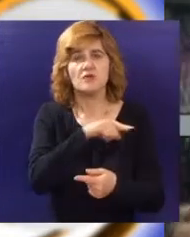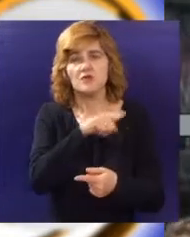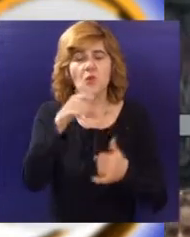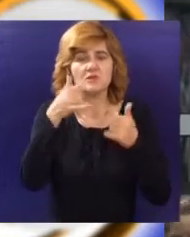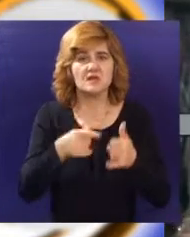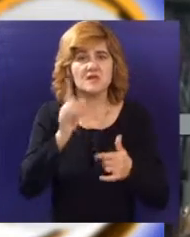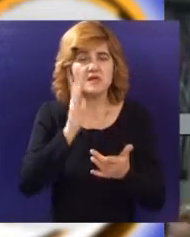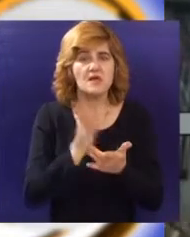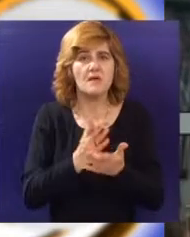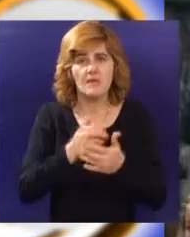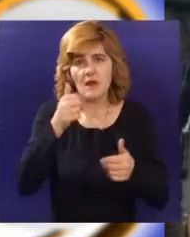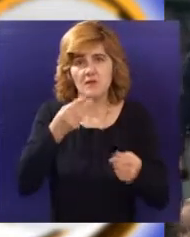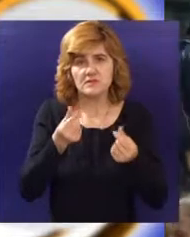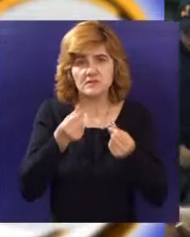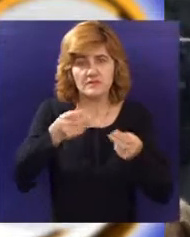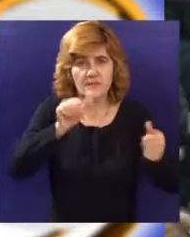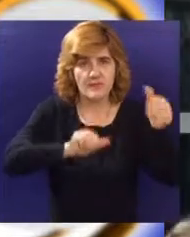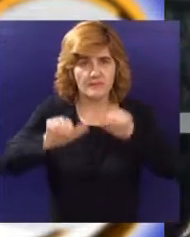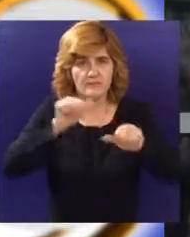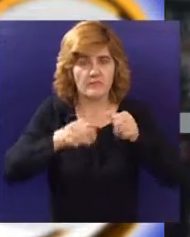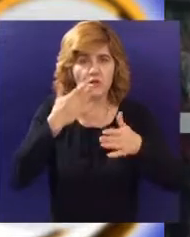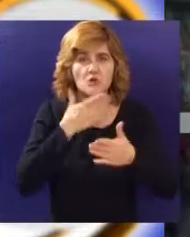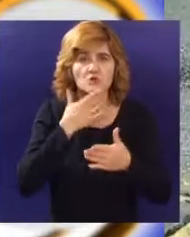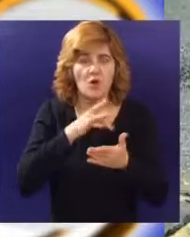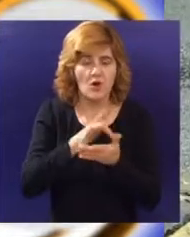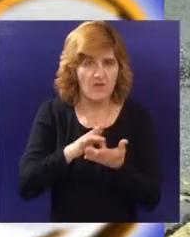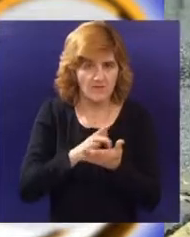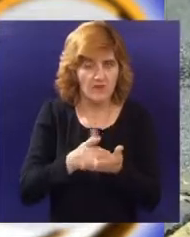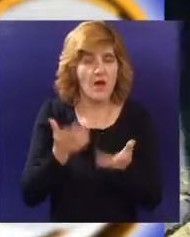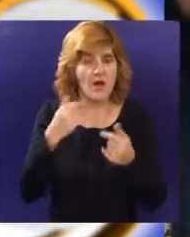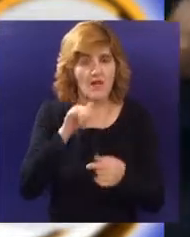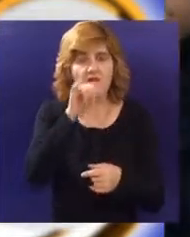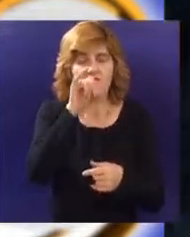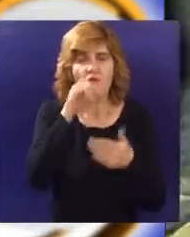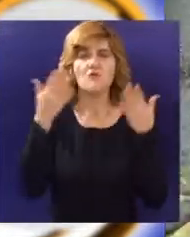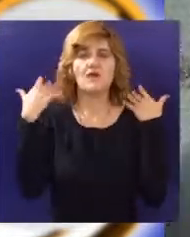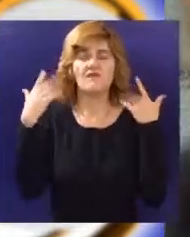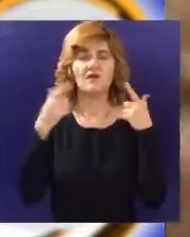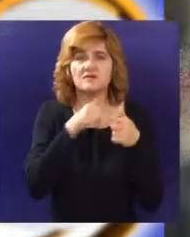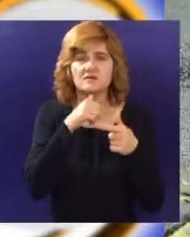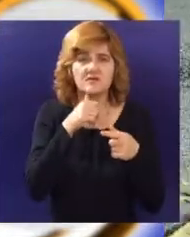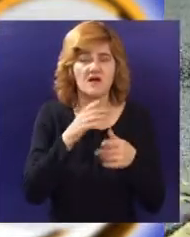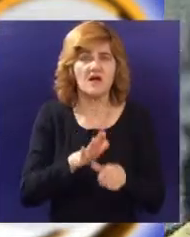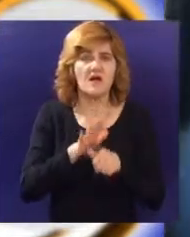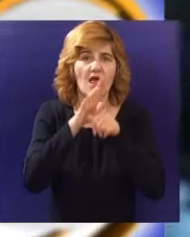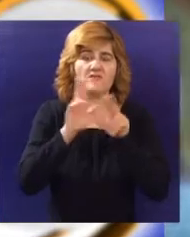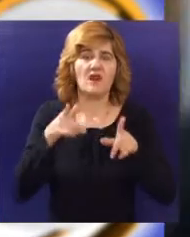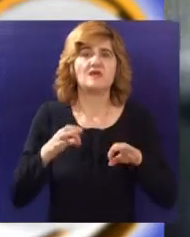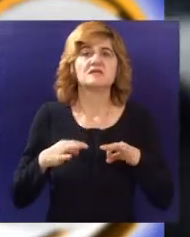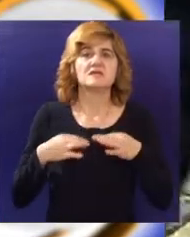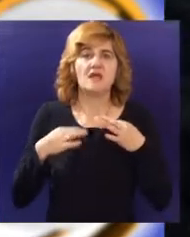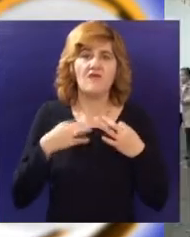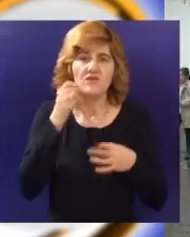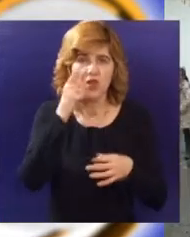istraživanje na ovu temu i kako dugoročno zagađeno zemljište, ali voda i vazduh utiču na zdravlje ljudi.